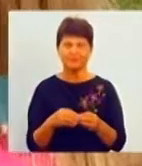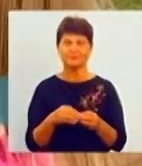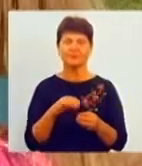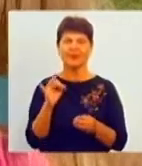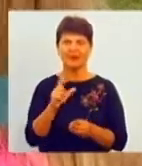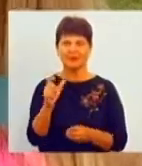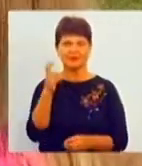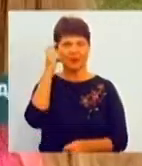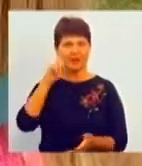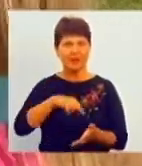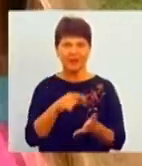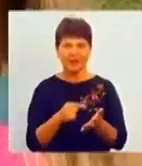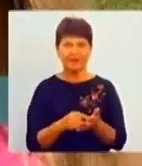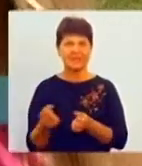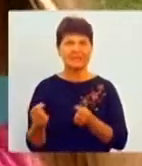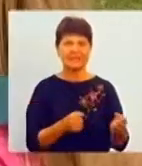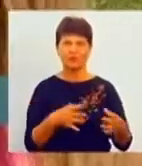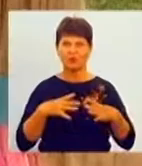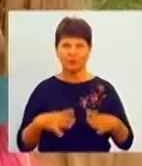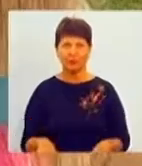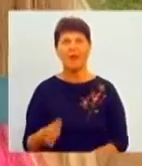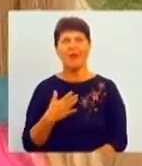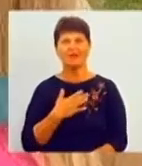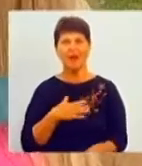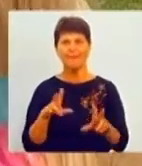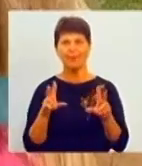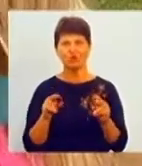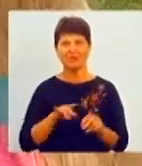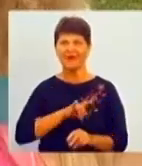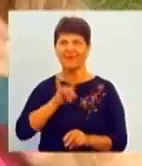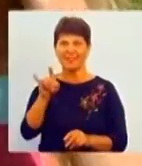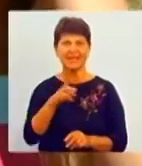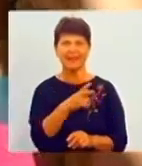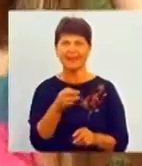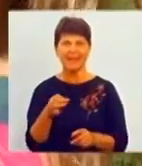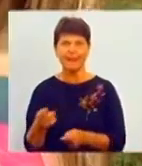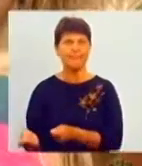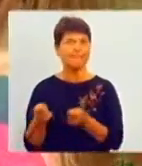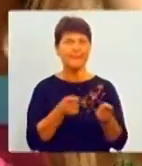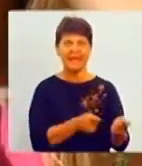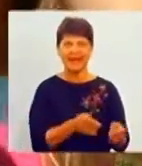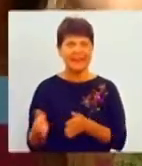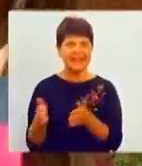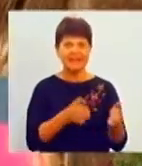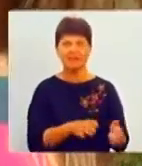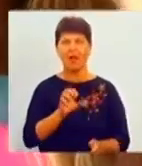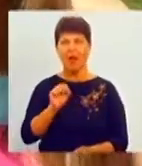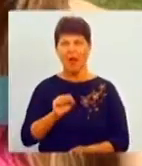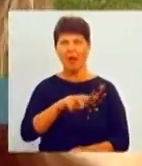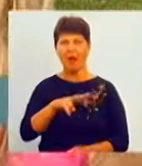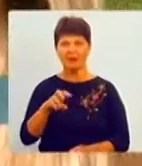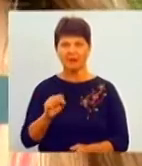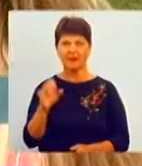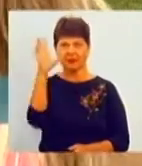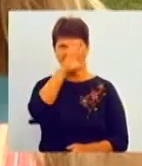пощастило, можна сказати, виліт нам не перенесли, але подорож з дітьми, нічний